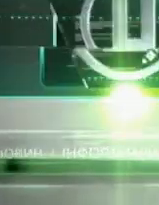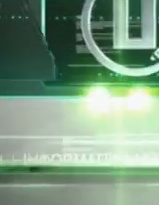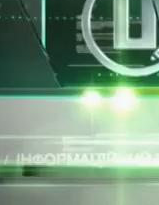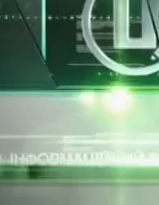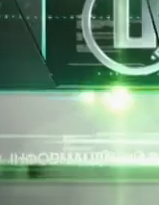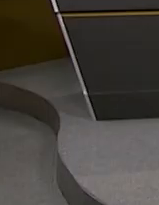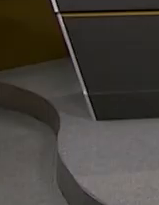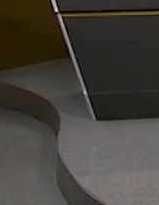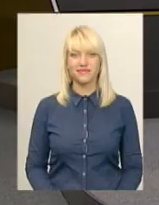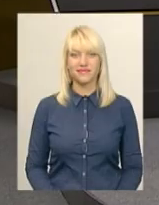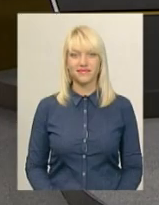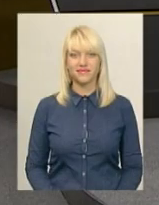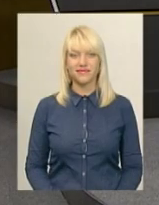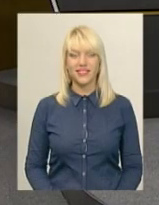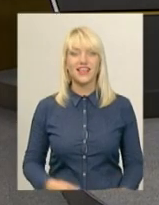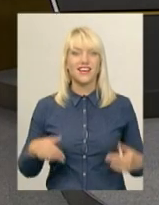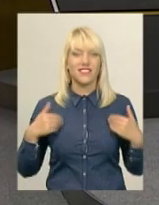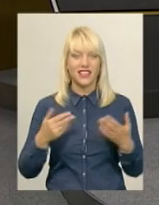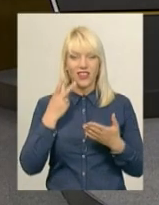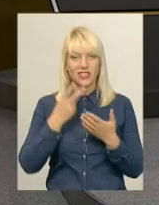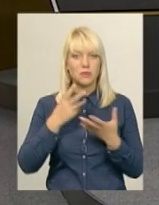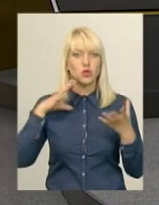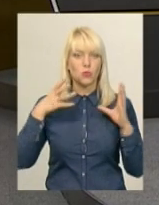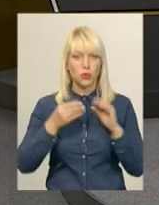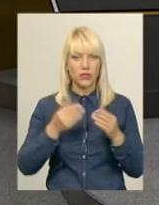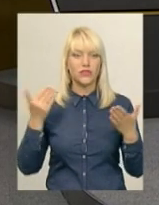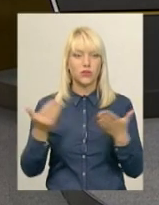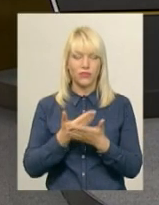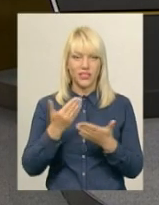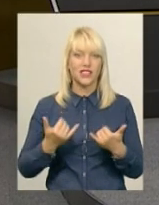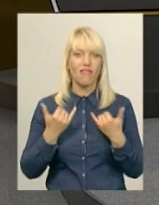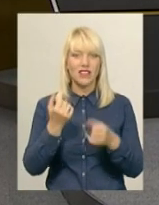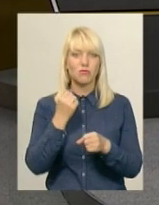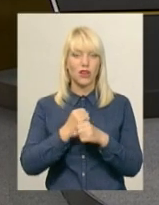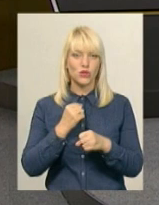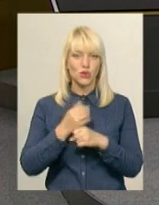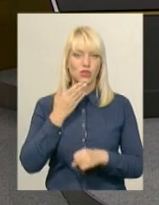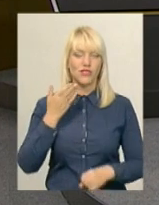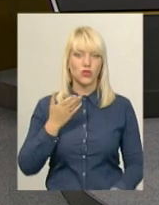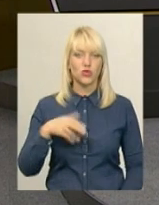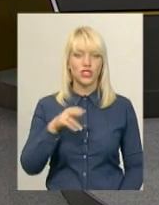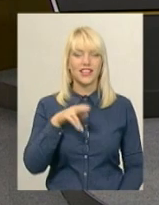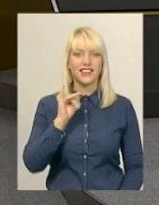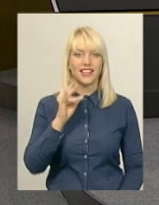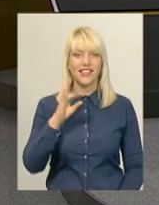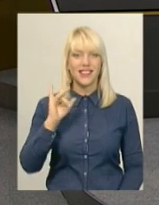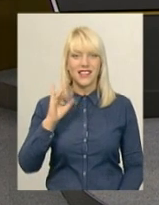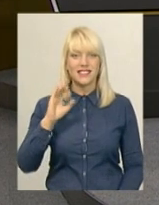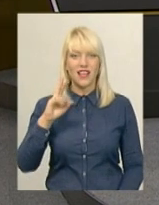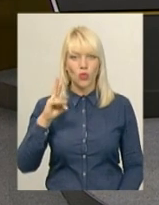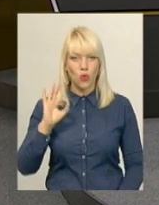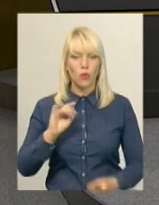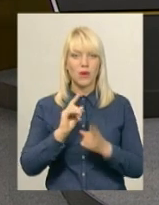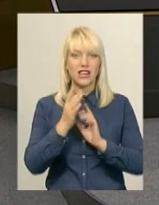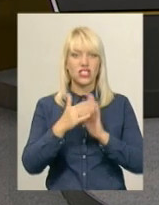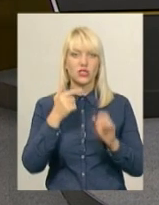Музика Вітаю, ви дивитесь підсумковий випуск новин. У студії для вас працюють ведуча Дарина Денисенко, переклад на жестову